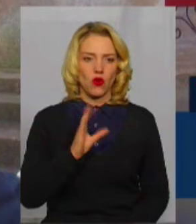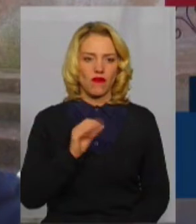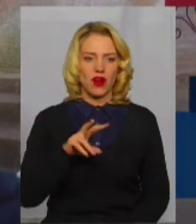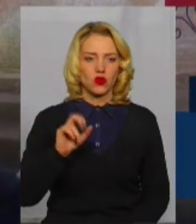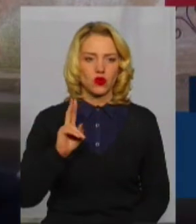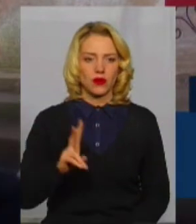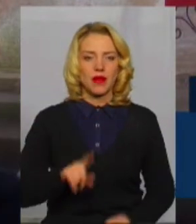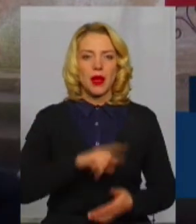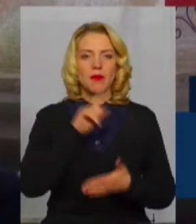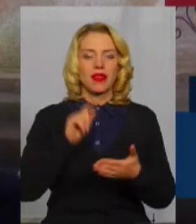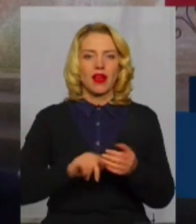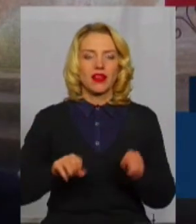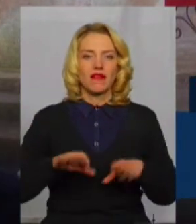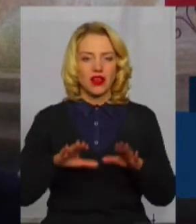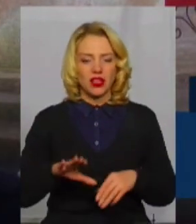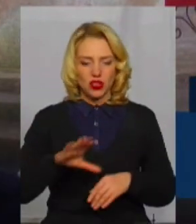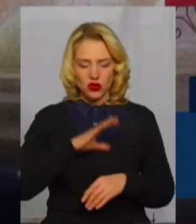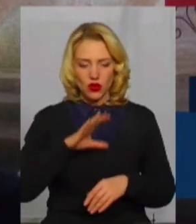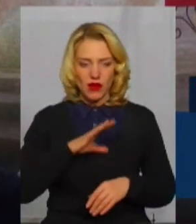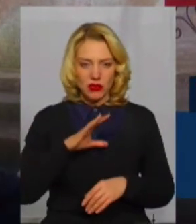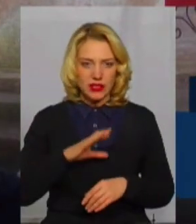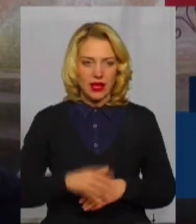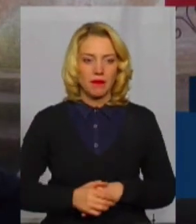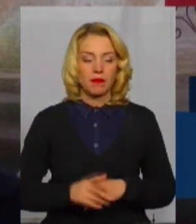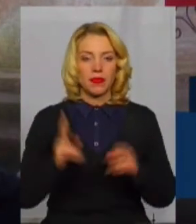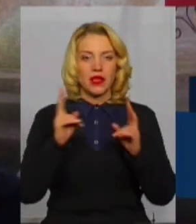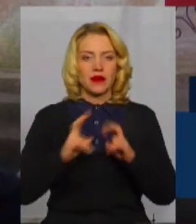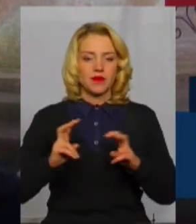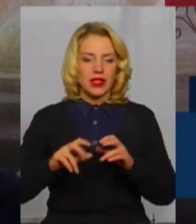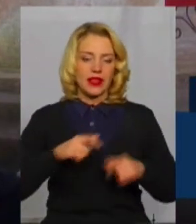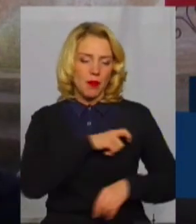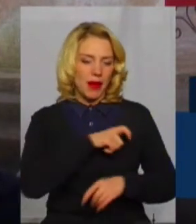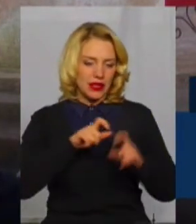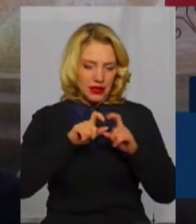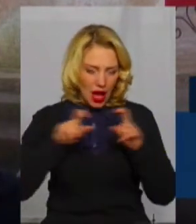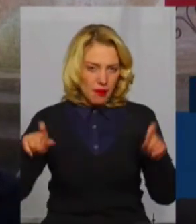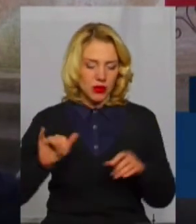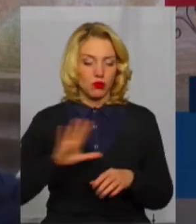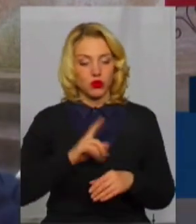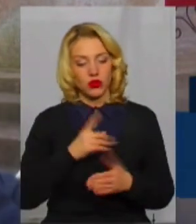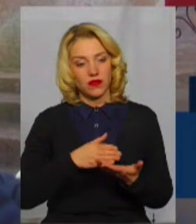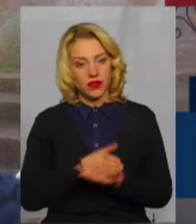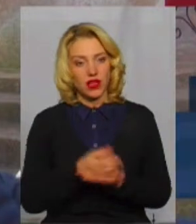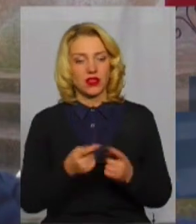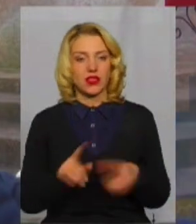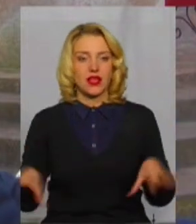вирішувалося департаментом. Були різні варіанти. Один варіант –